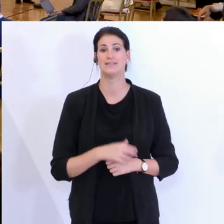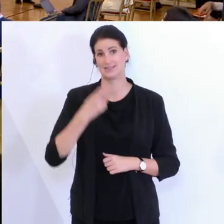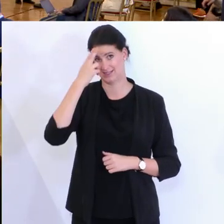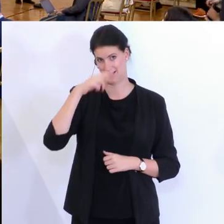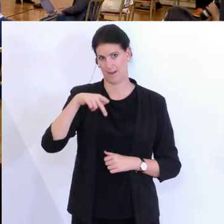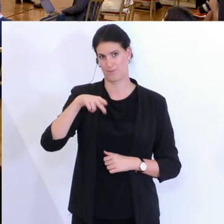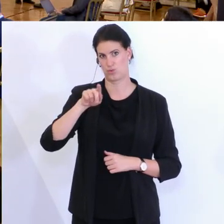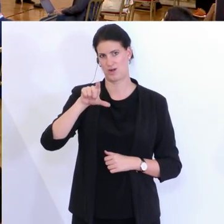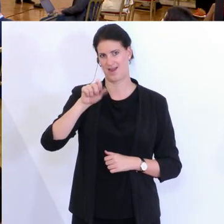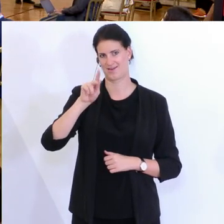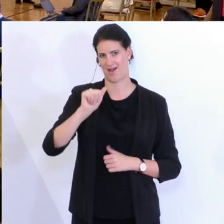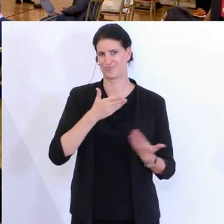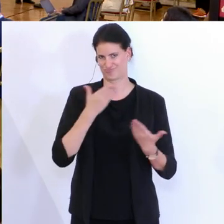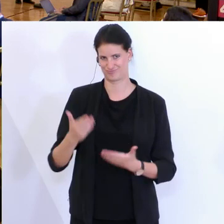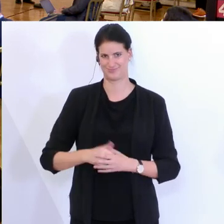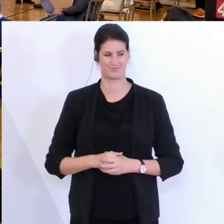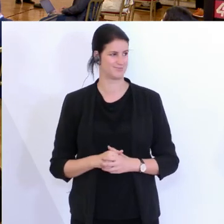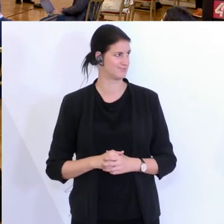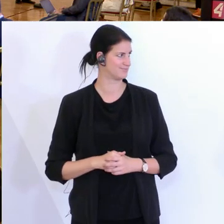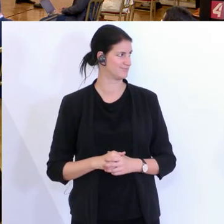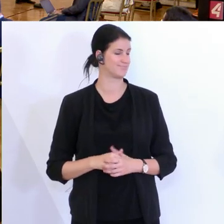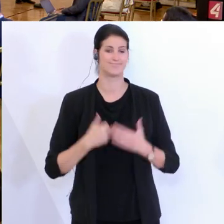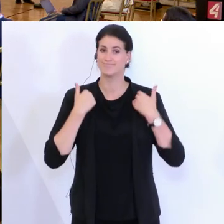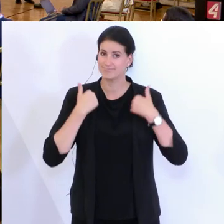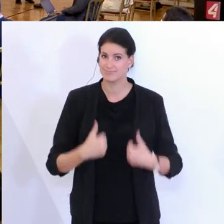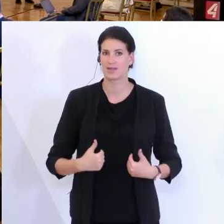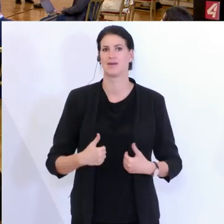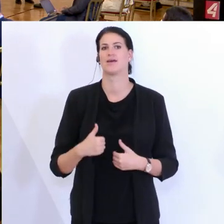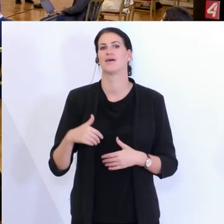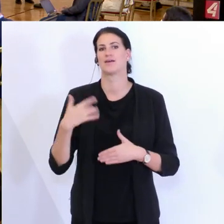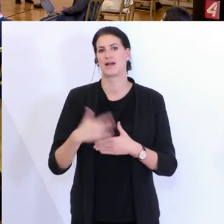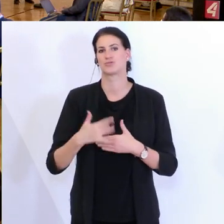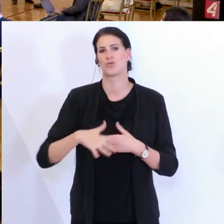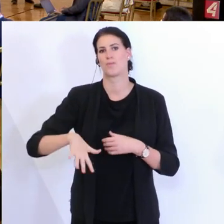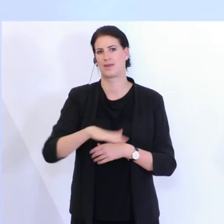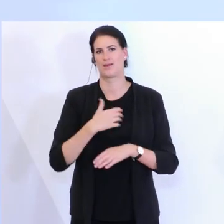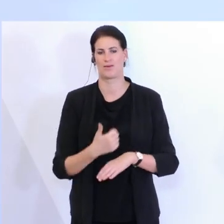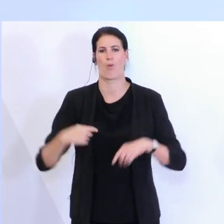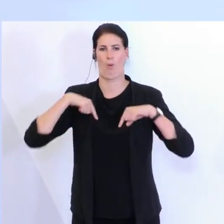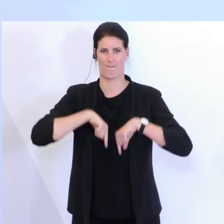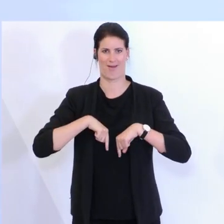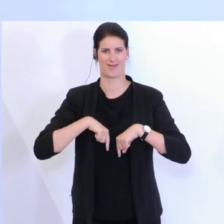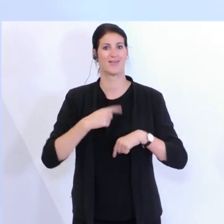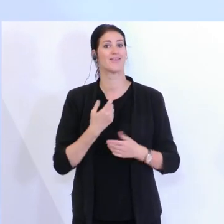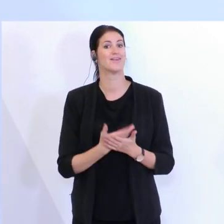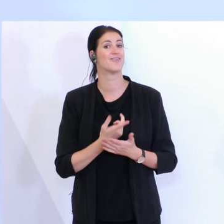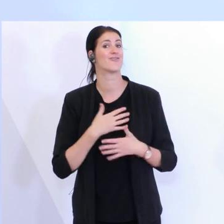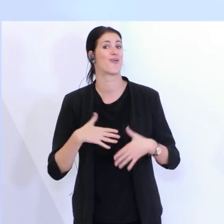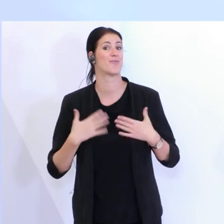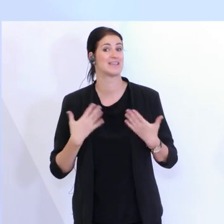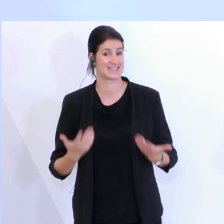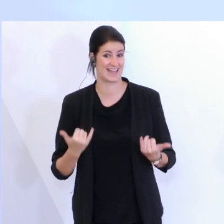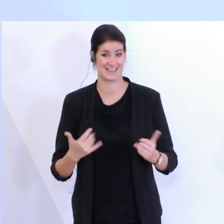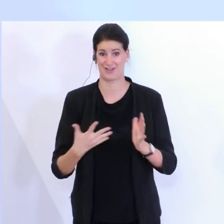bitteschön. Aus meiner Sicht als Obmann des Fachverbandes Gastronomie freut es mich natürlich sehr, dass wir jetzt diese Testungsreihe auf die